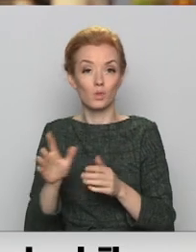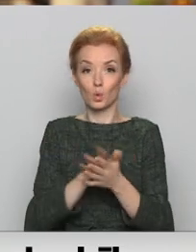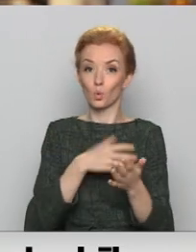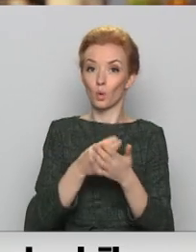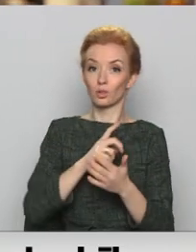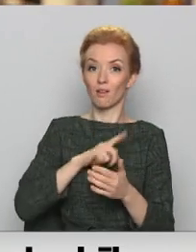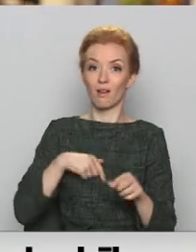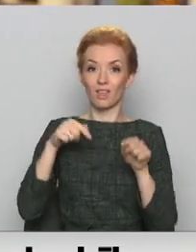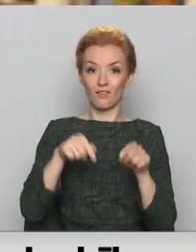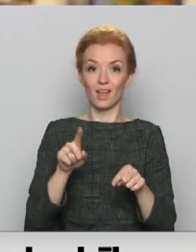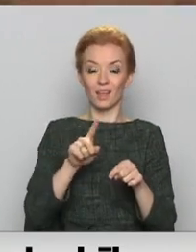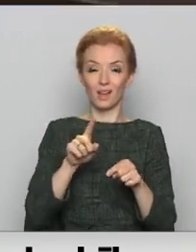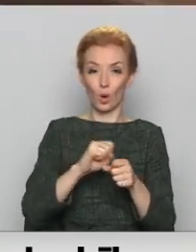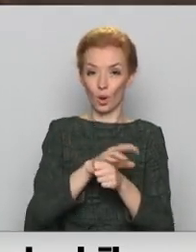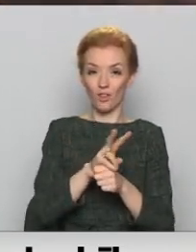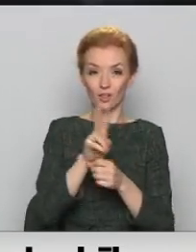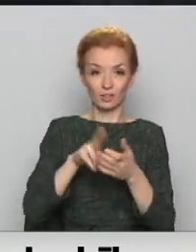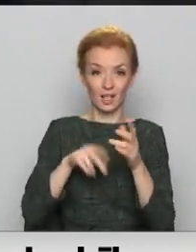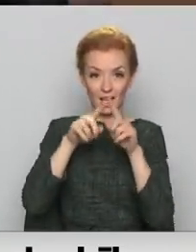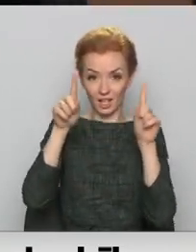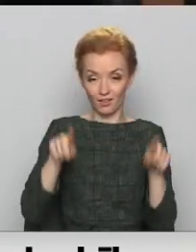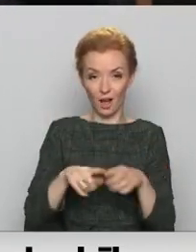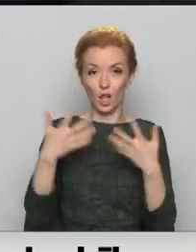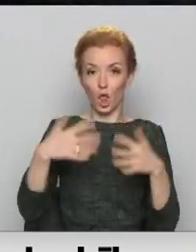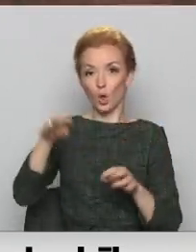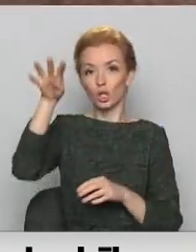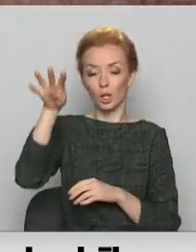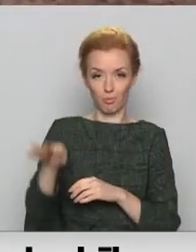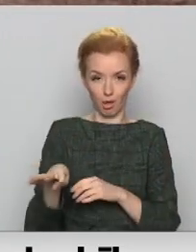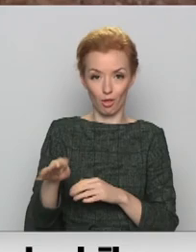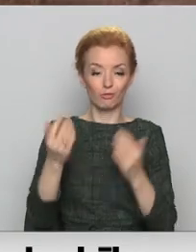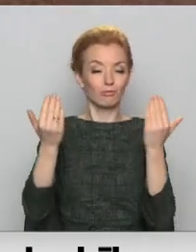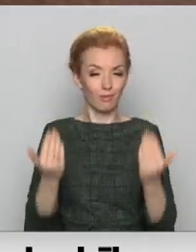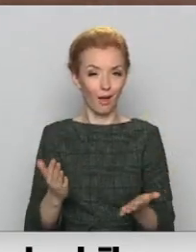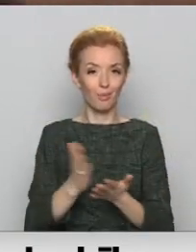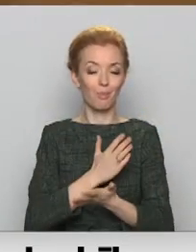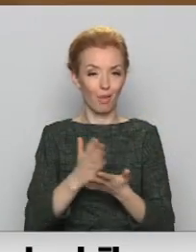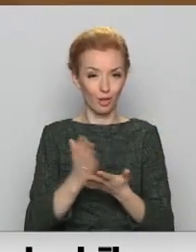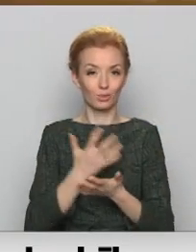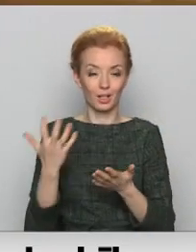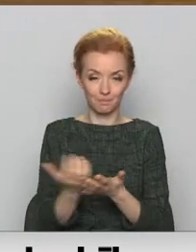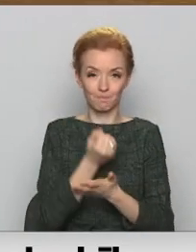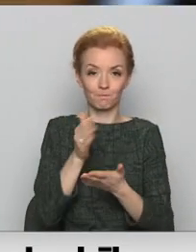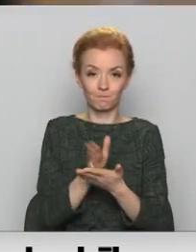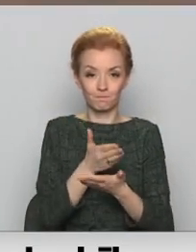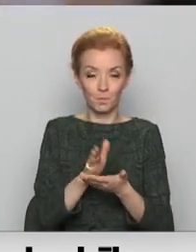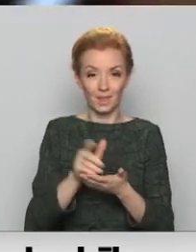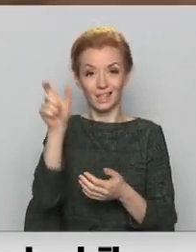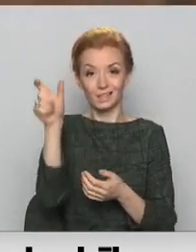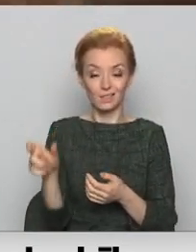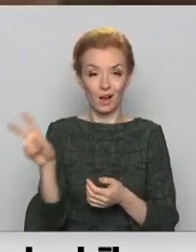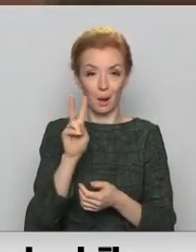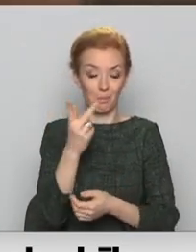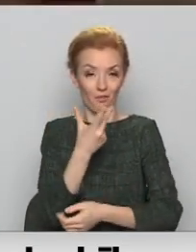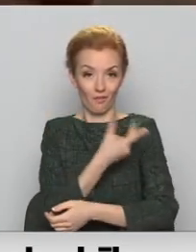darbojas COVID-19 certifikāti pagājuši jau četri mēneši. Tagad veidzot rastrīsinājums – inficētu, bet vakcinētu